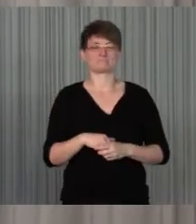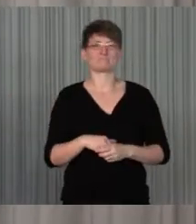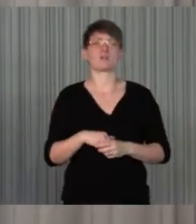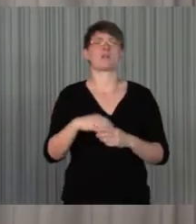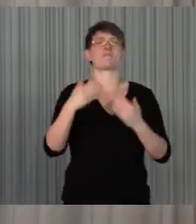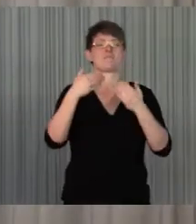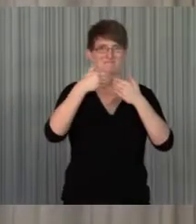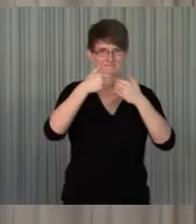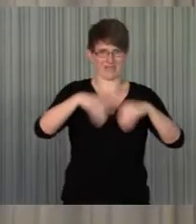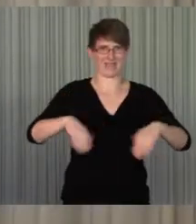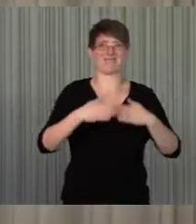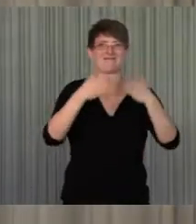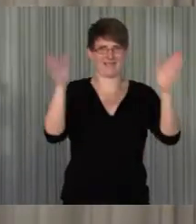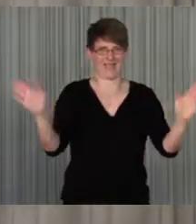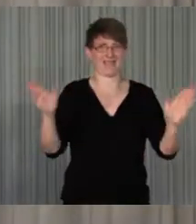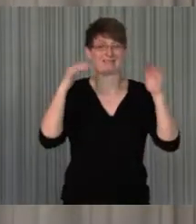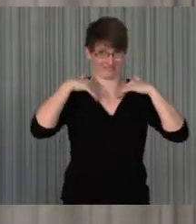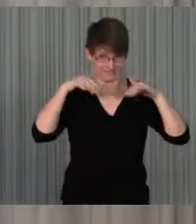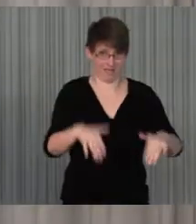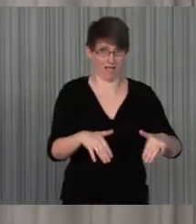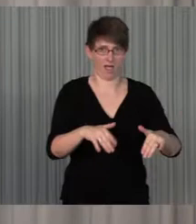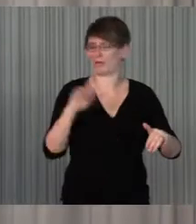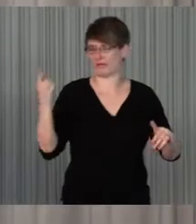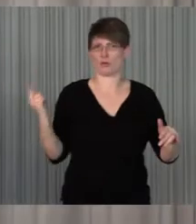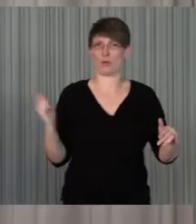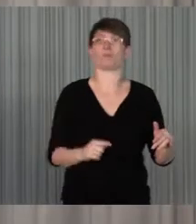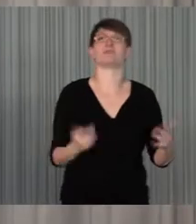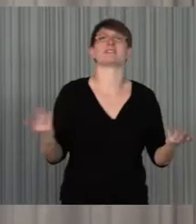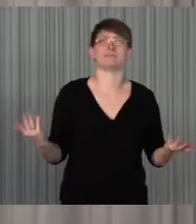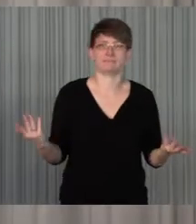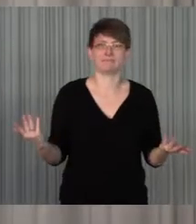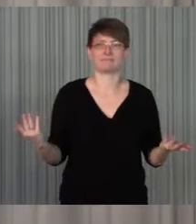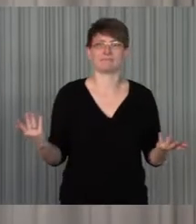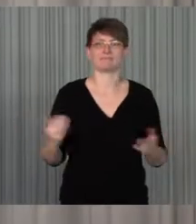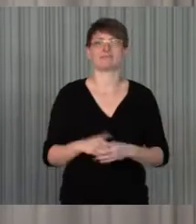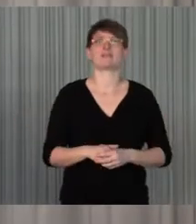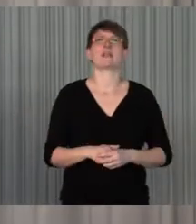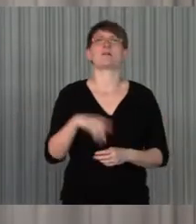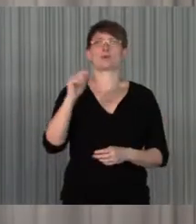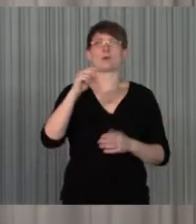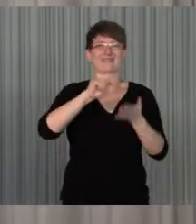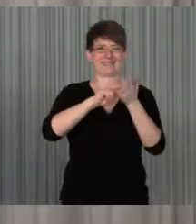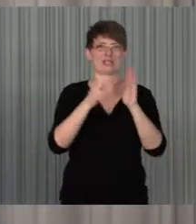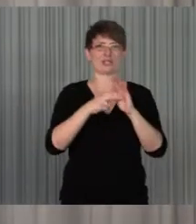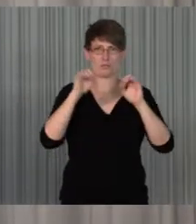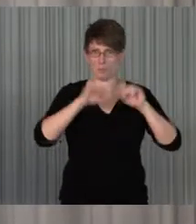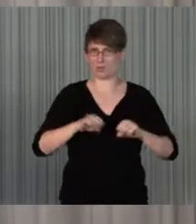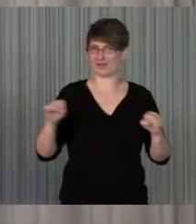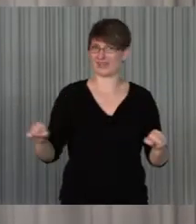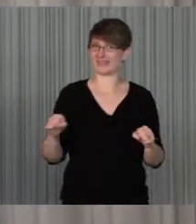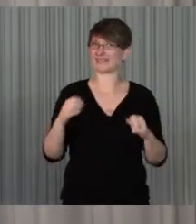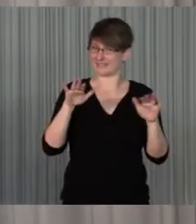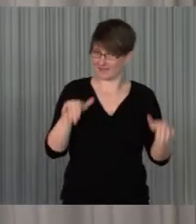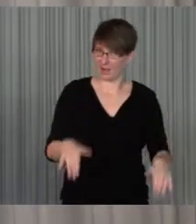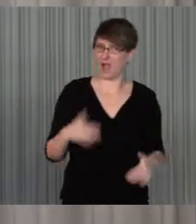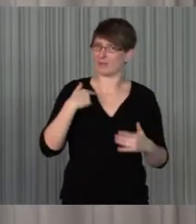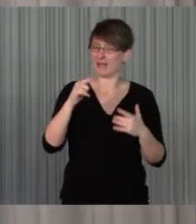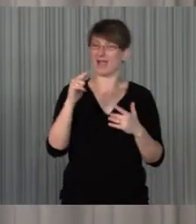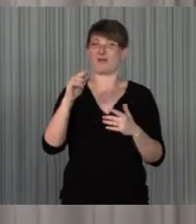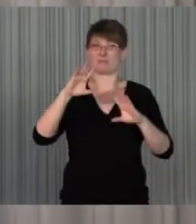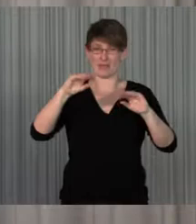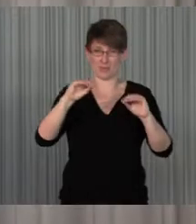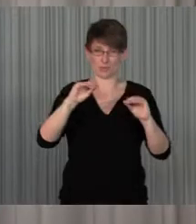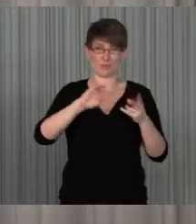heute barrierefreiheit, aber keiner geht hin. Also die technischen Möglichkeiten werden tatsächlich oft nicht angewendet.